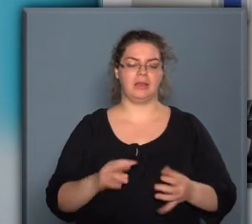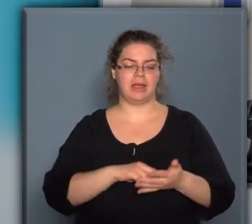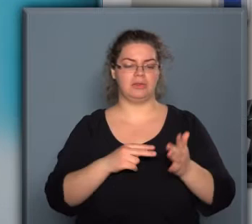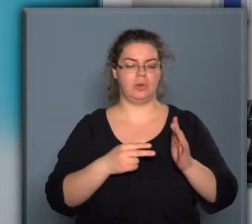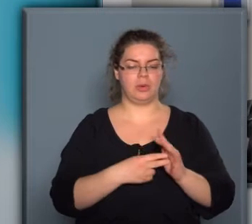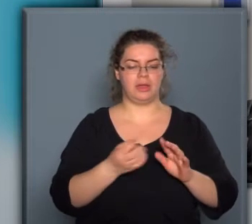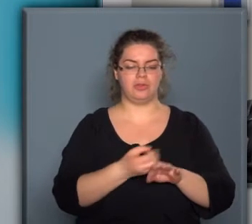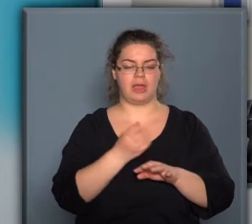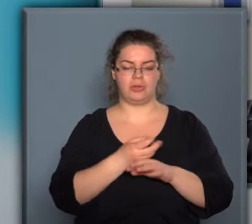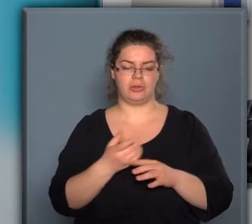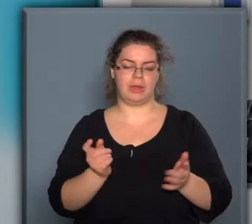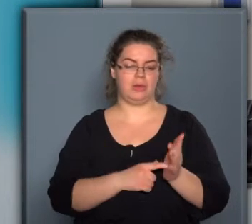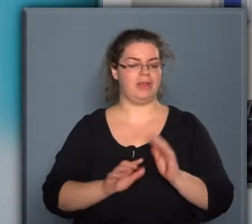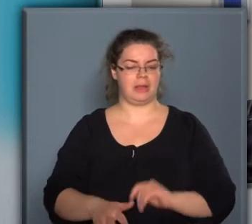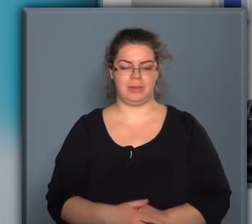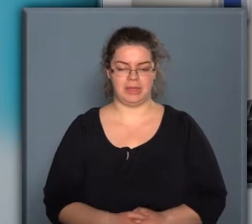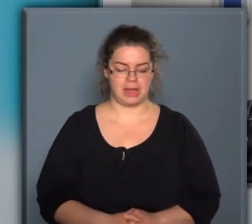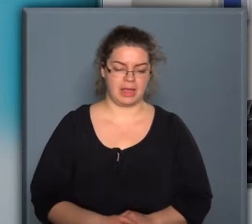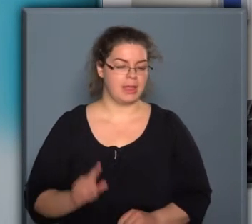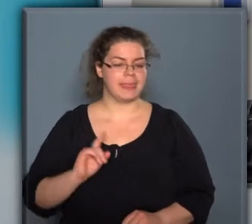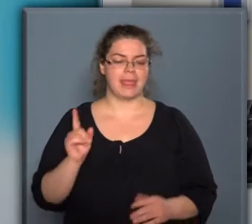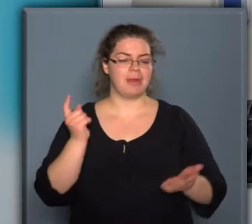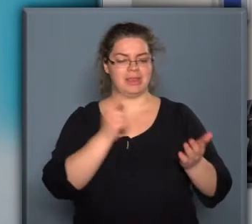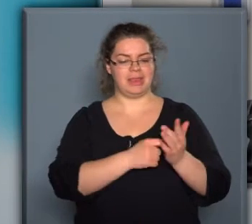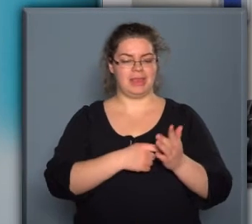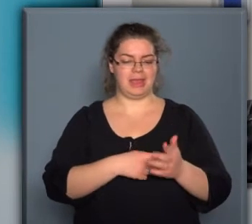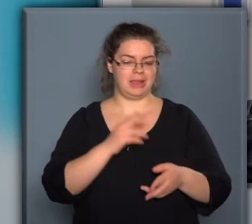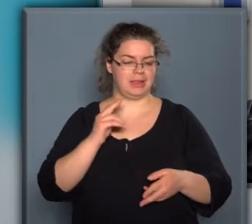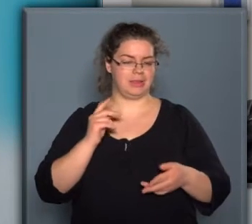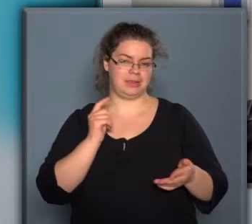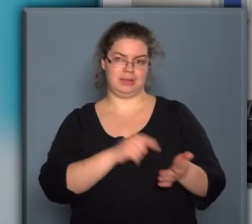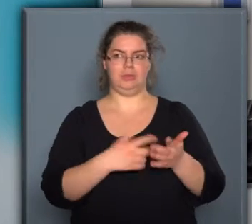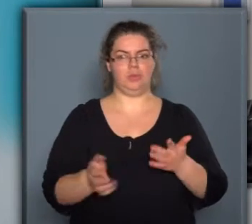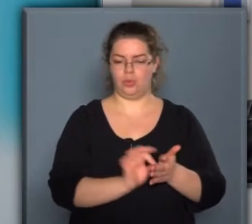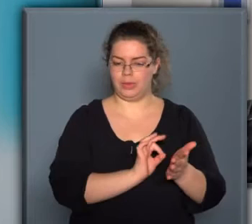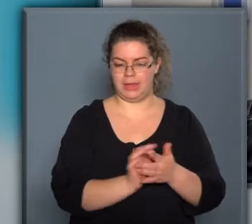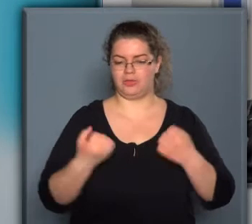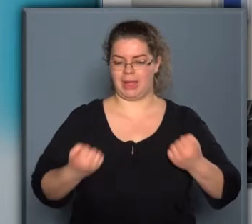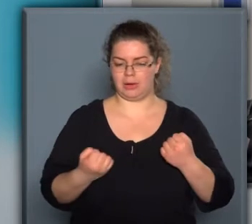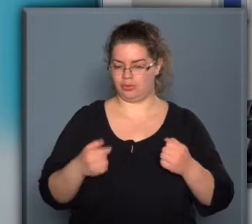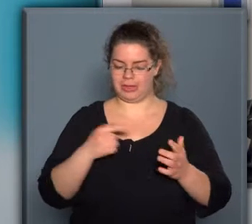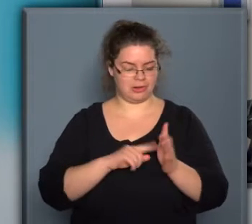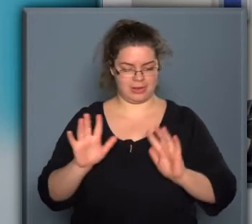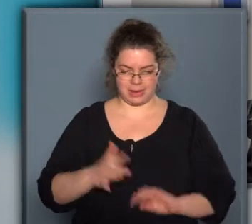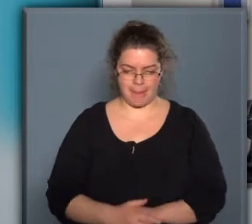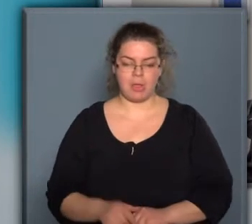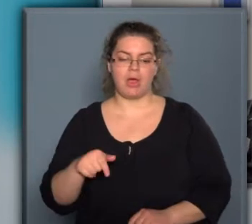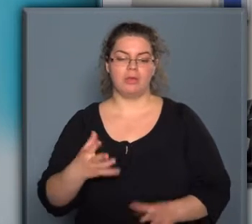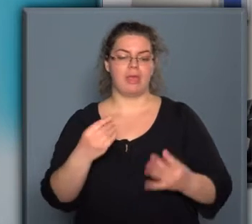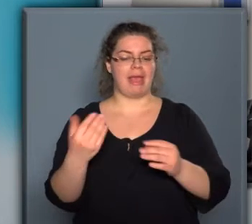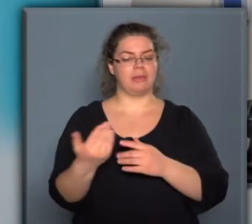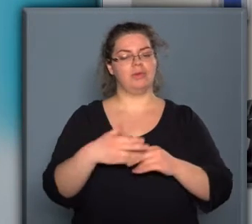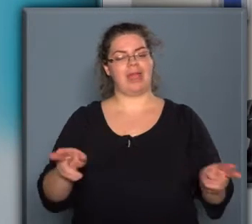teljesítmény követelményeinek. Nem a célkütűzés megerősítése a cél, hanem alapvetően az, hogy az